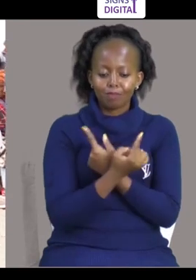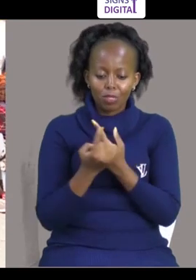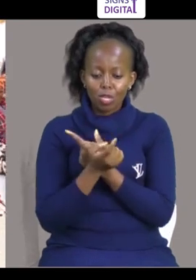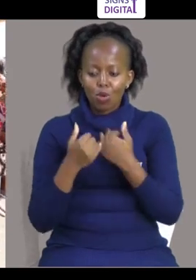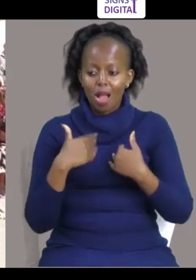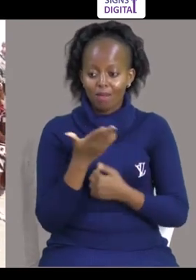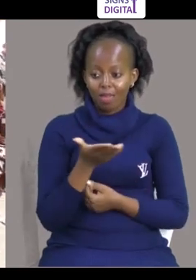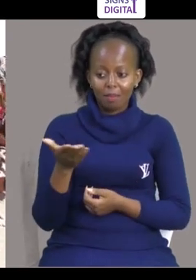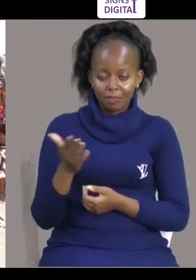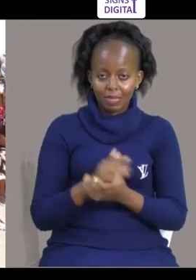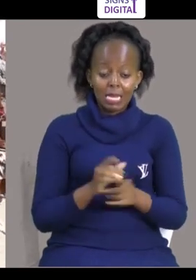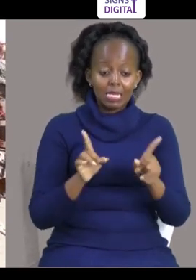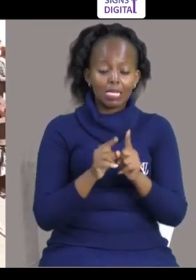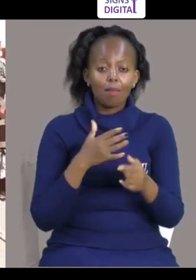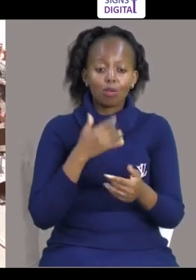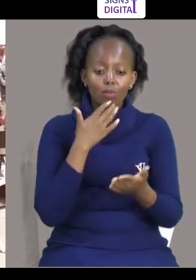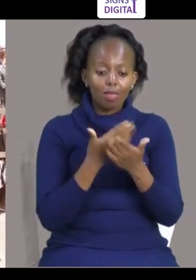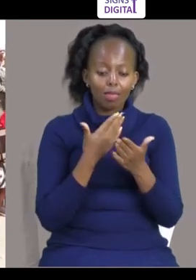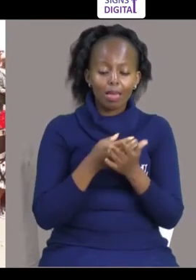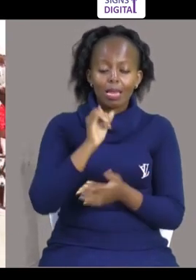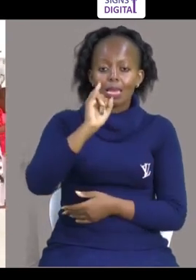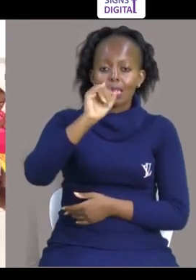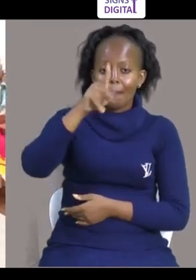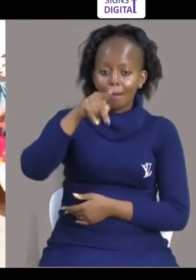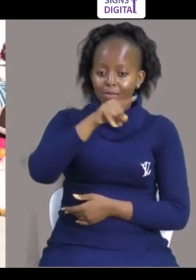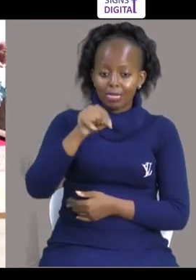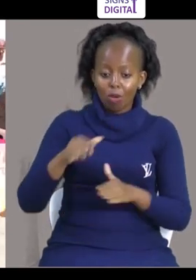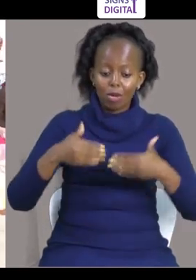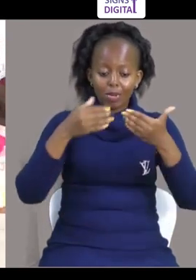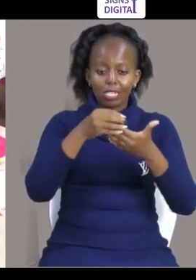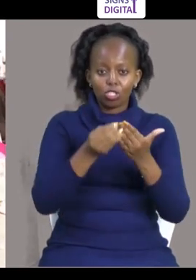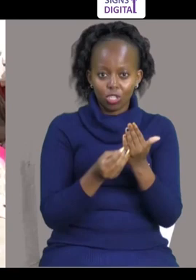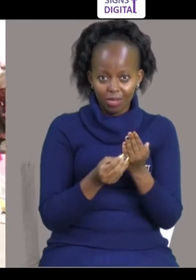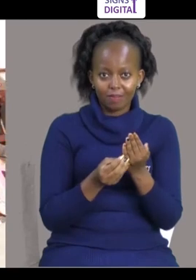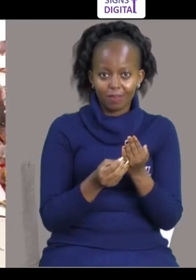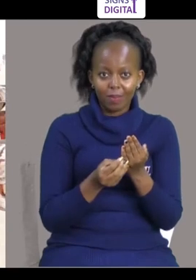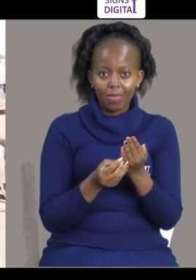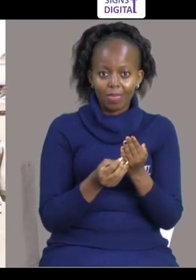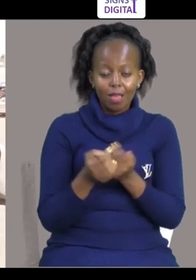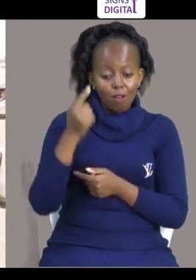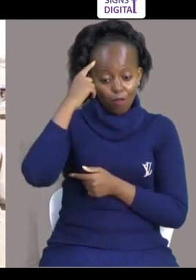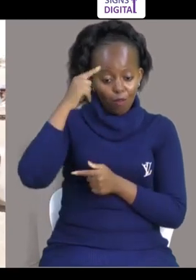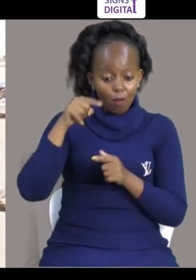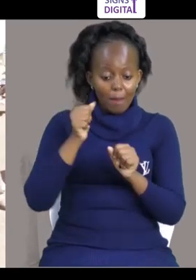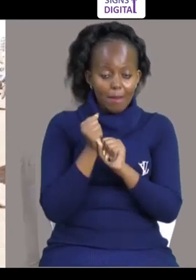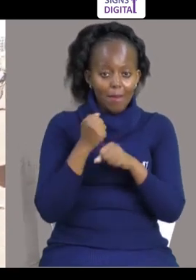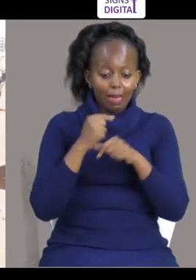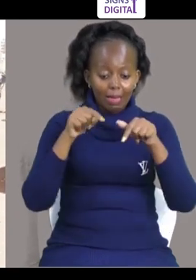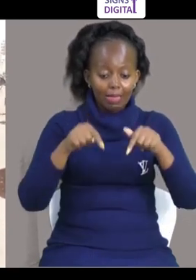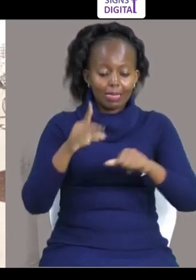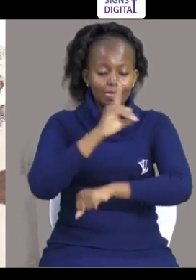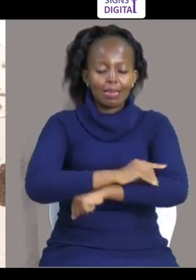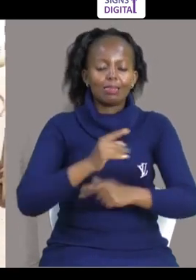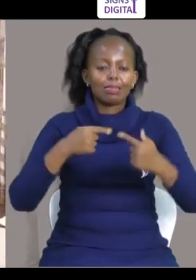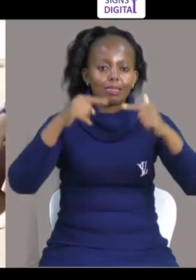Tukonazo Pale Na Nashukuru Pia EPZ Kwa Kutupatia Hincheki Kwa Kufaa Siku Ya Leo